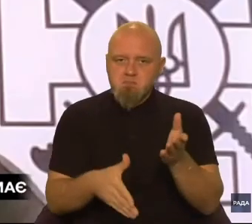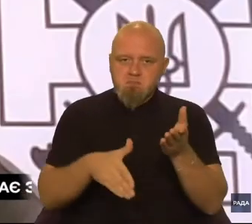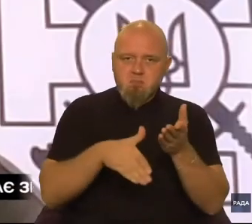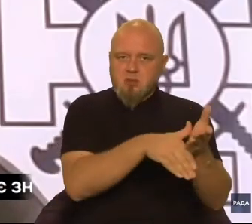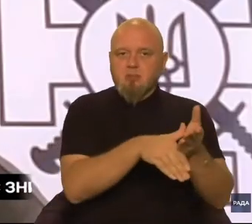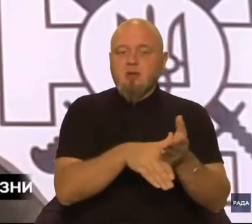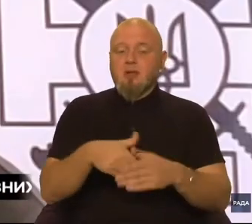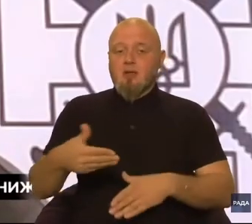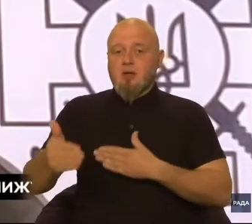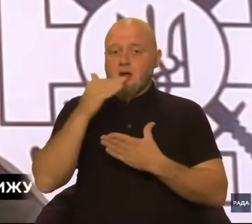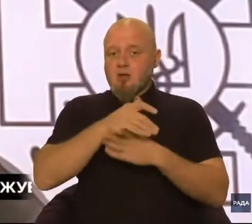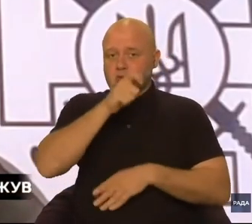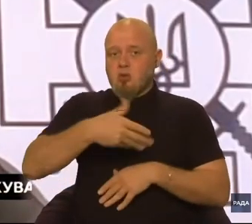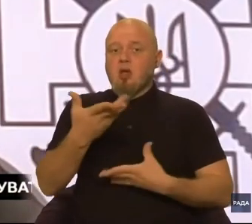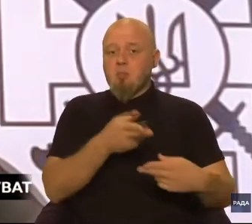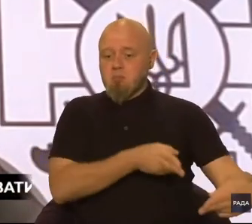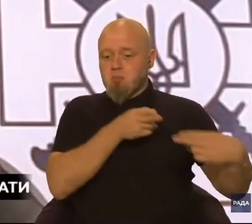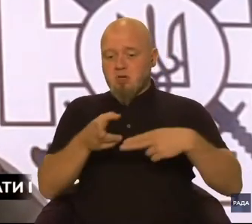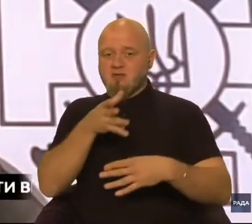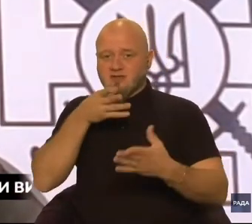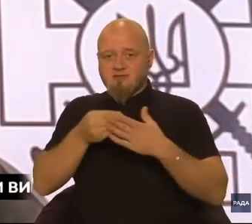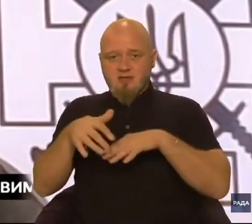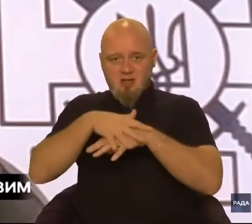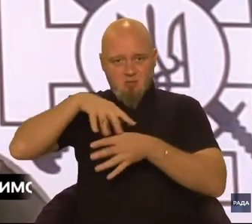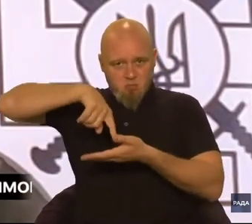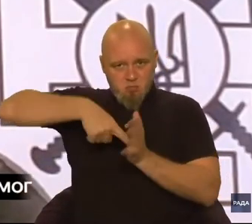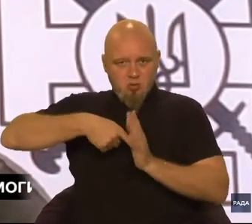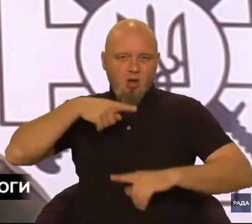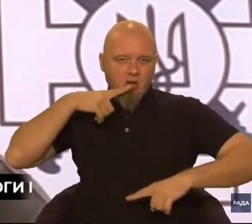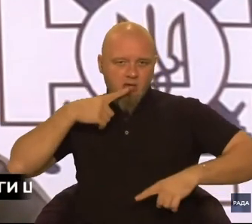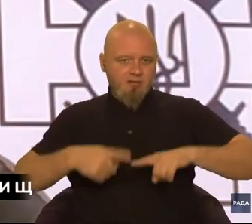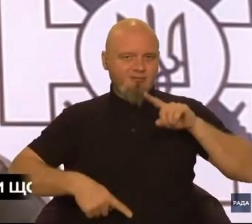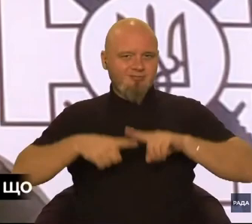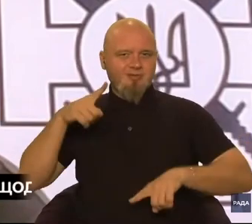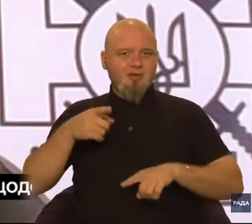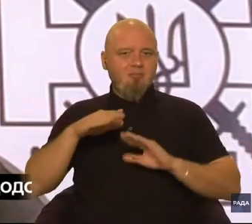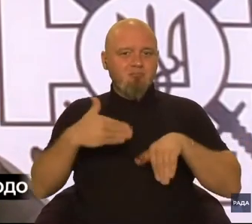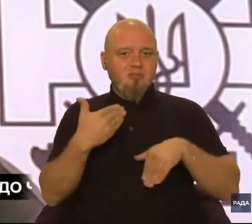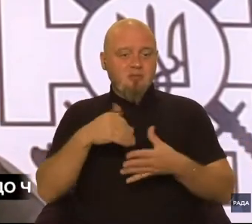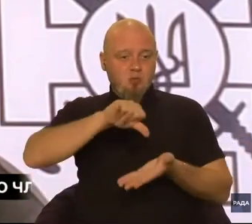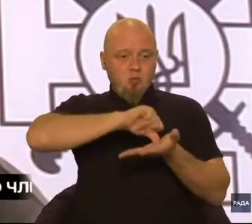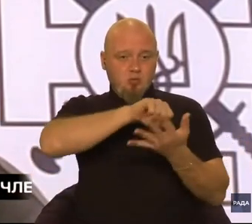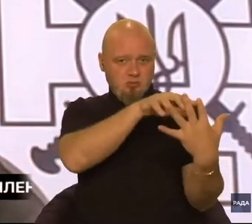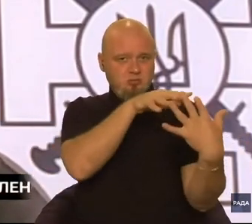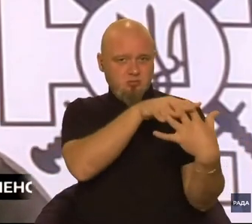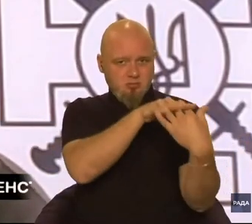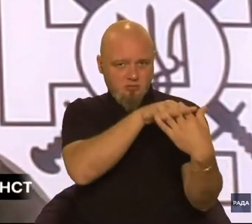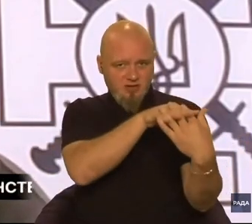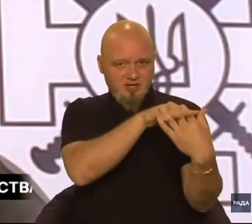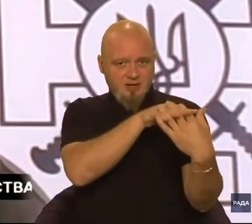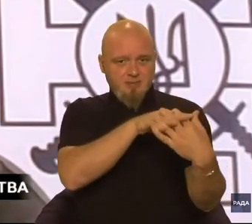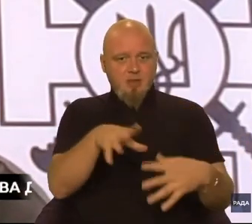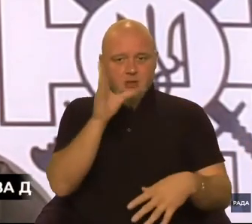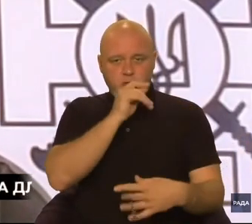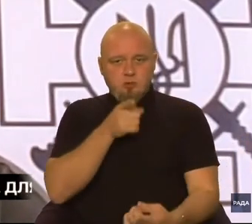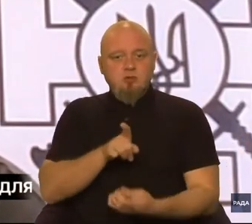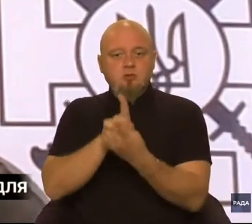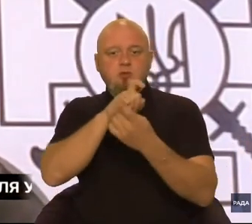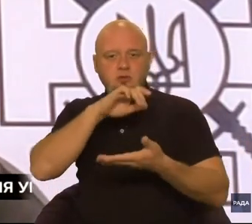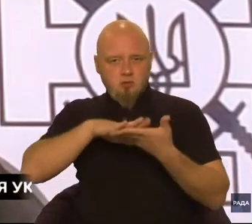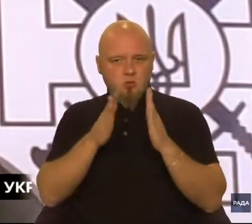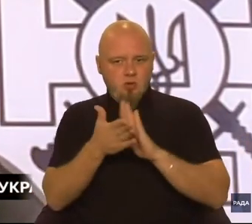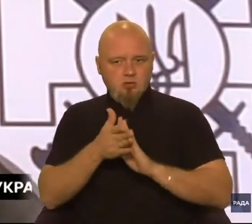Адже людина, яка приїжджає в свій населений пункт рідний після участі в бойових діях, може стикнутися з